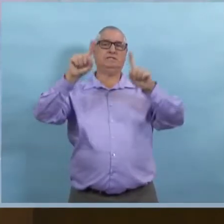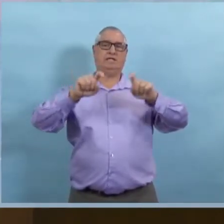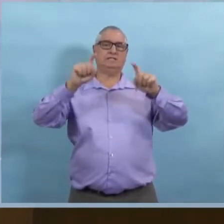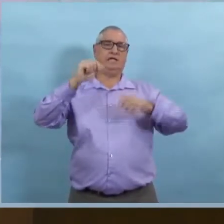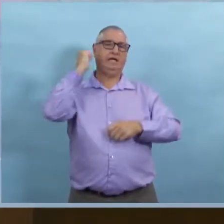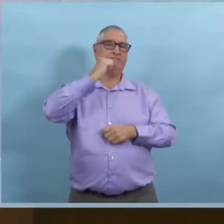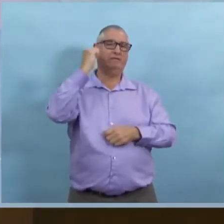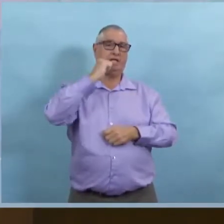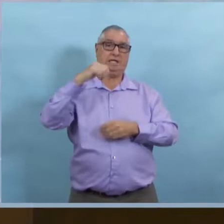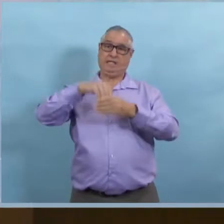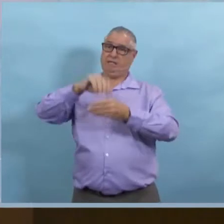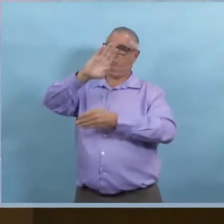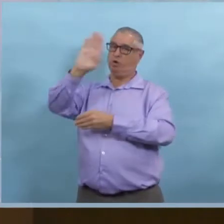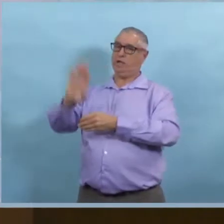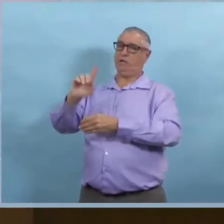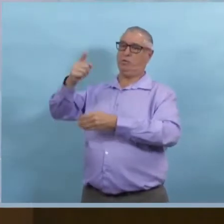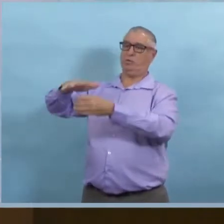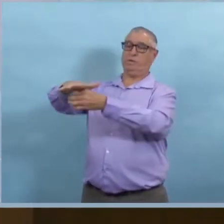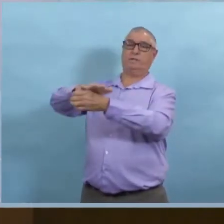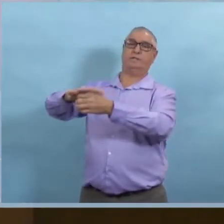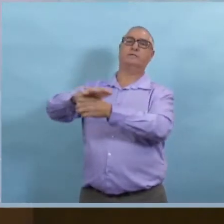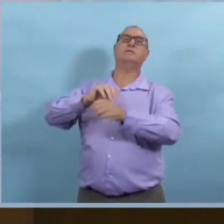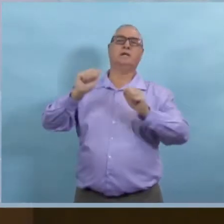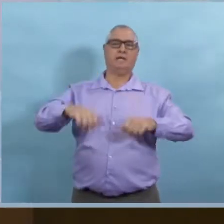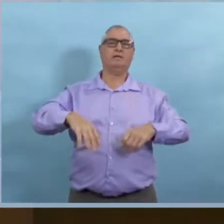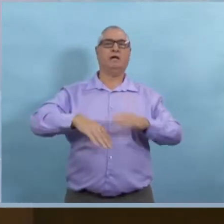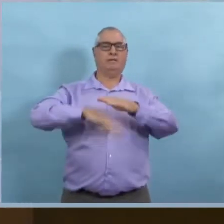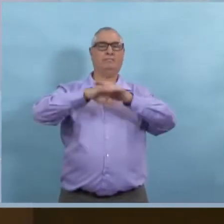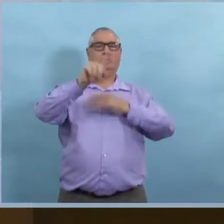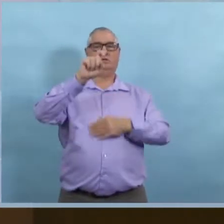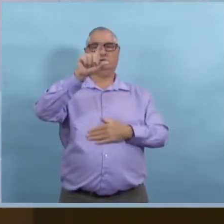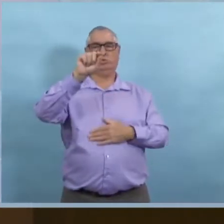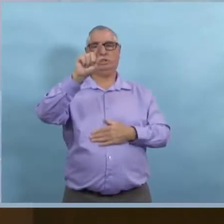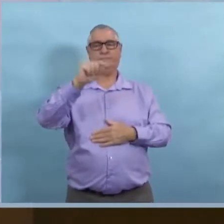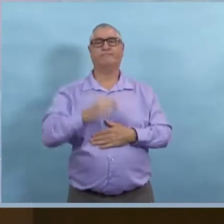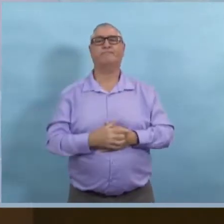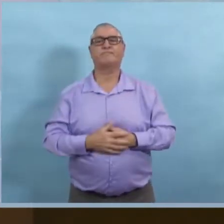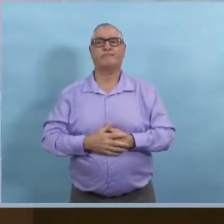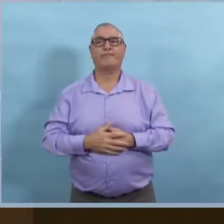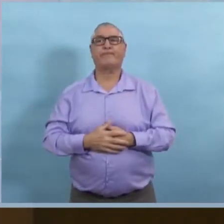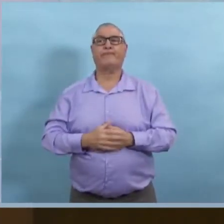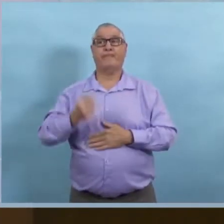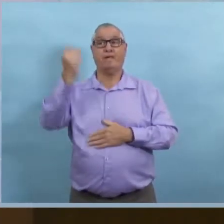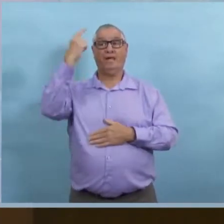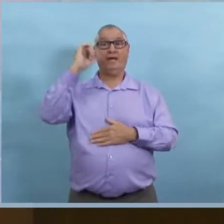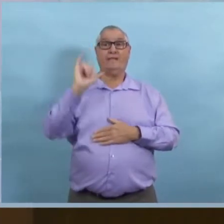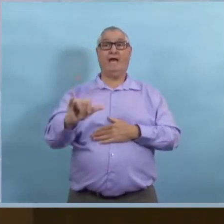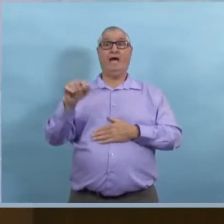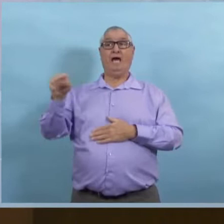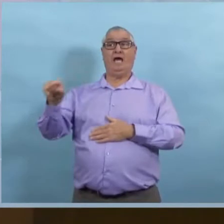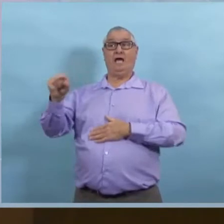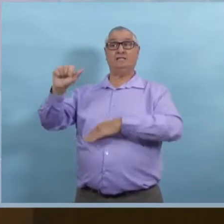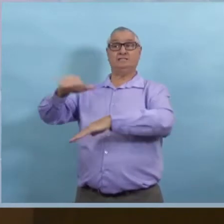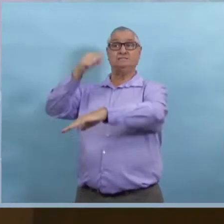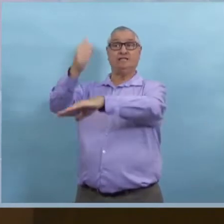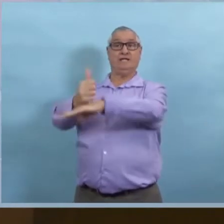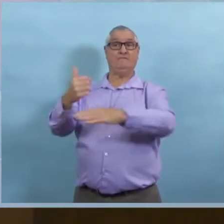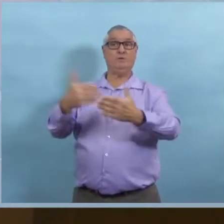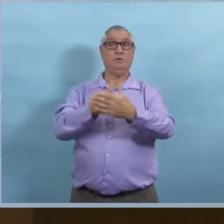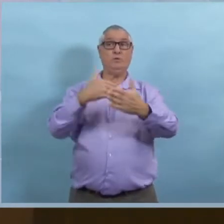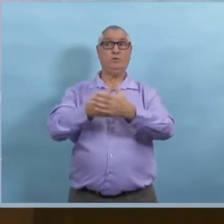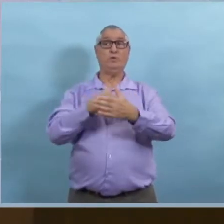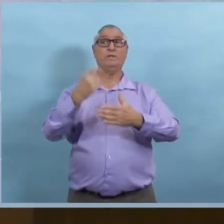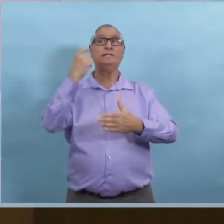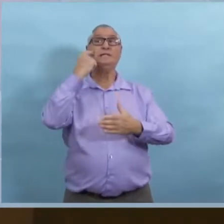Ça va permettre de faire au moins 100 tests de plus par jour à Brandon. Ça augmente la capacité. Donc,